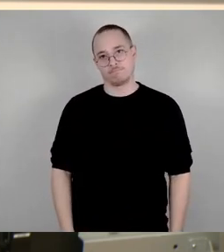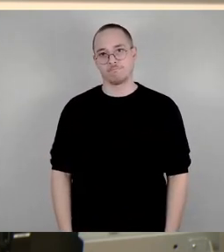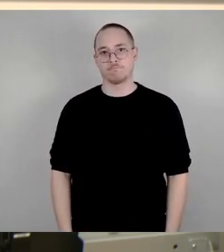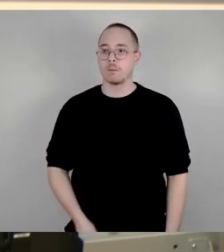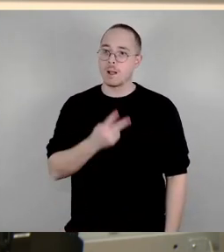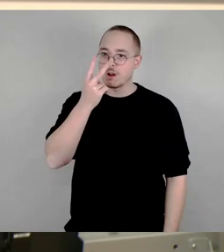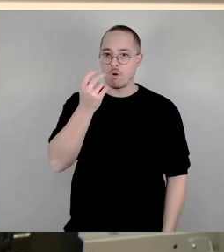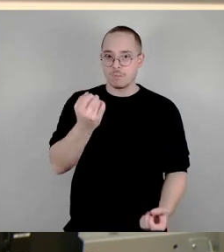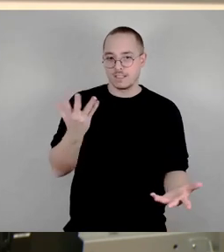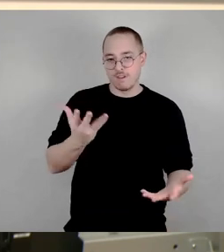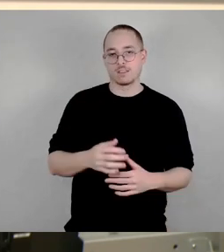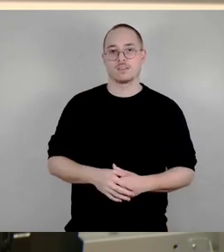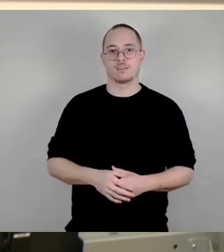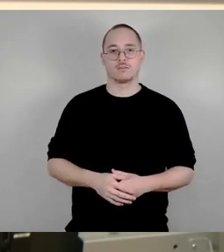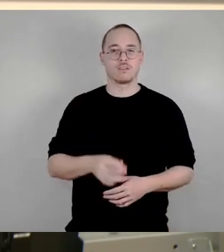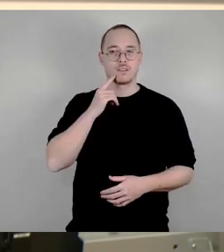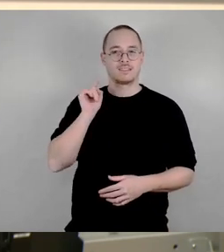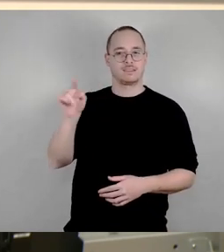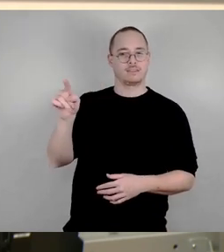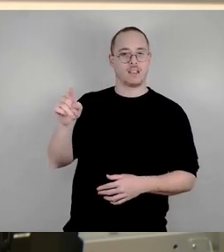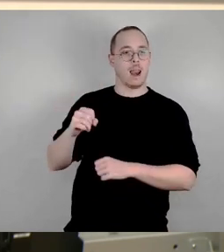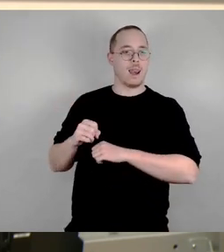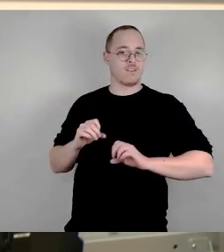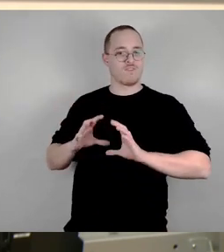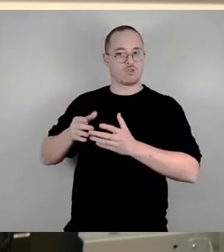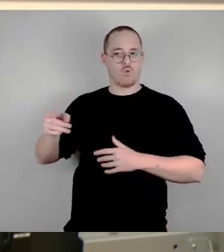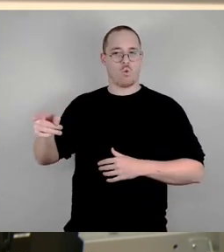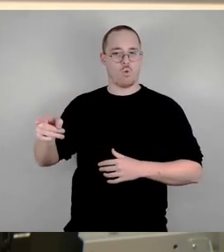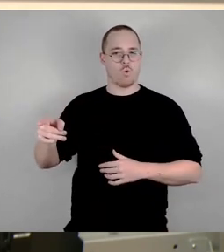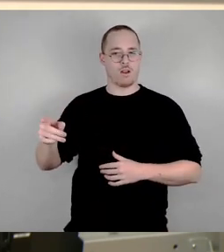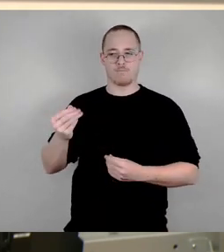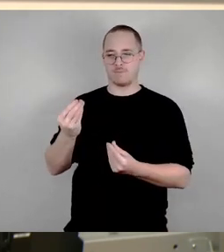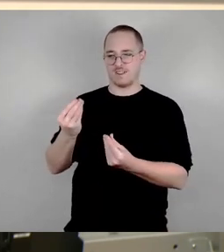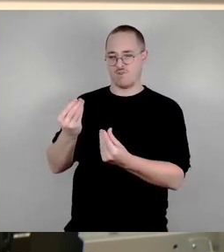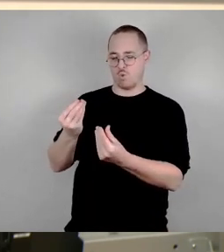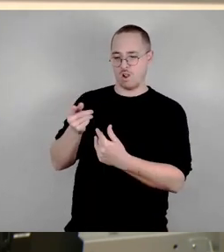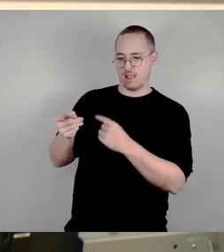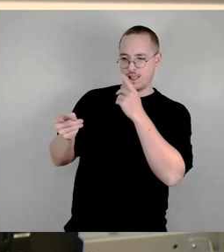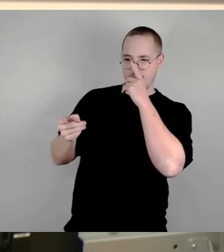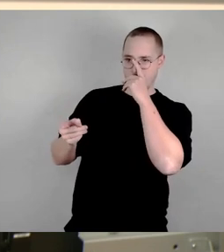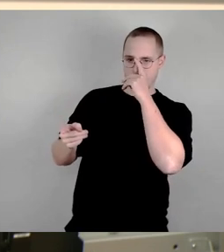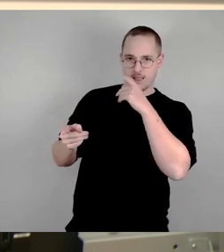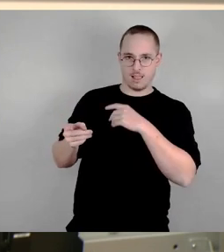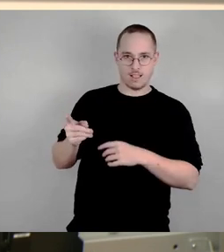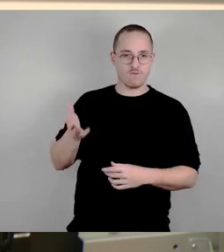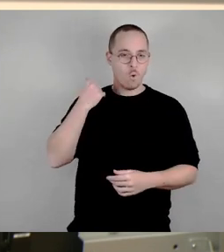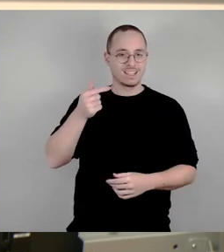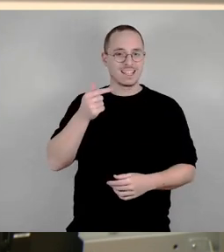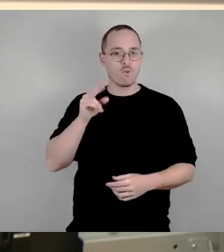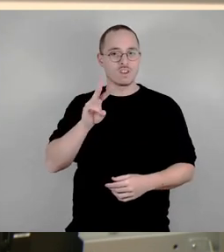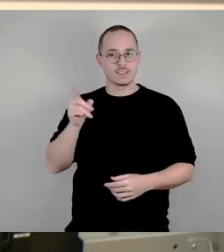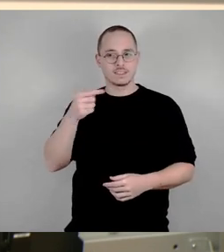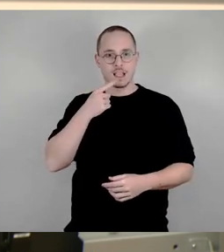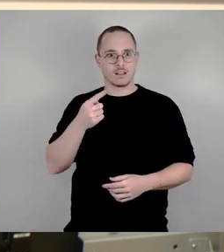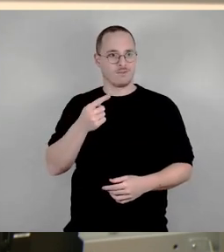Linken. Und Thilo Wirz hat es ja mit seinem vorletzten Satz so gesagt. Er weiß gar nicht, warum man den Verkehrsversuch jetzt macht. Ich glaube, die